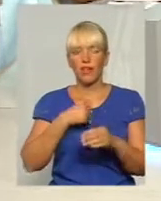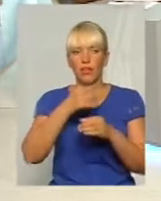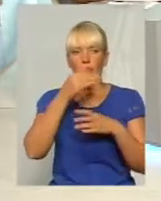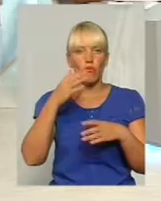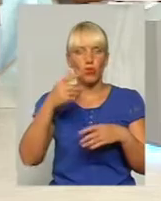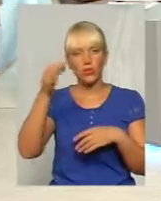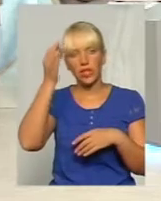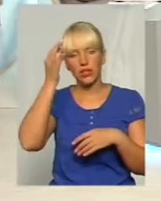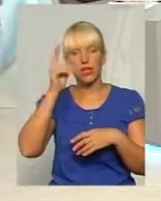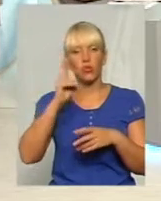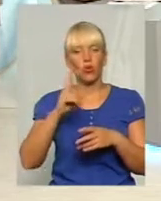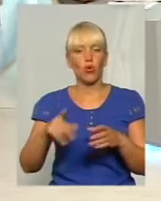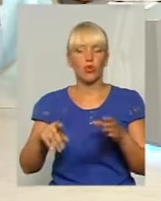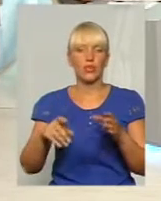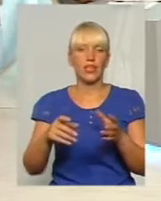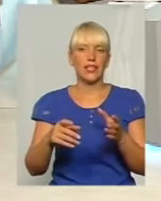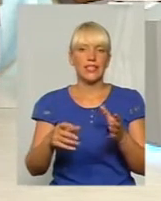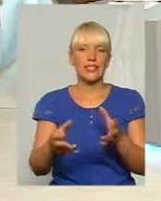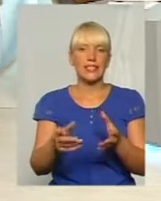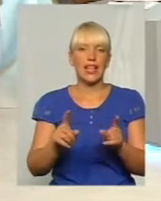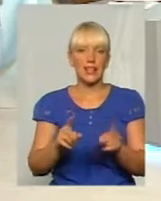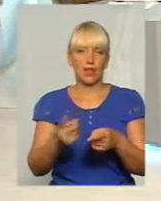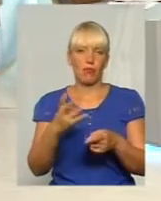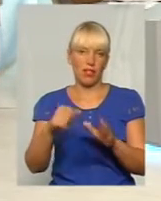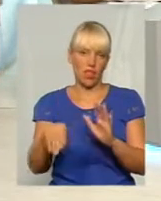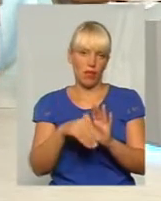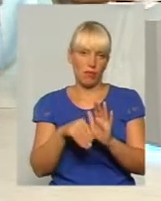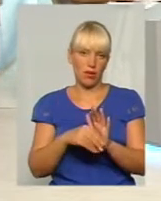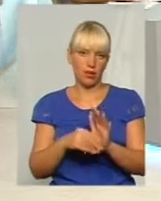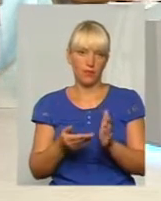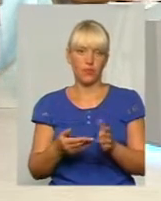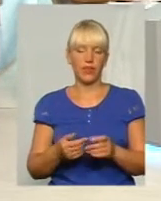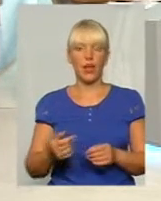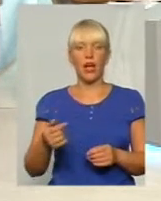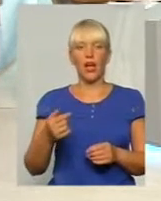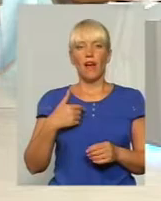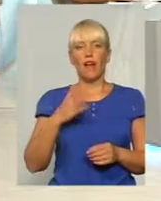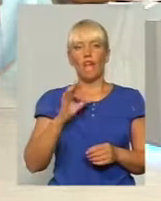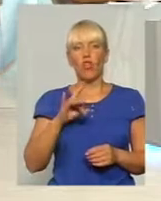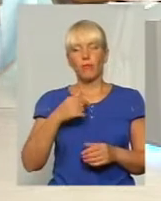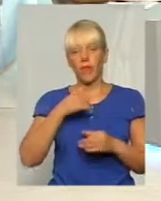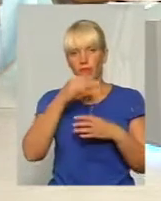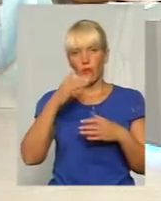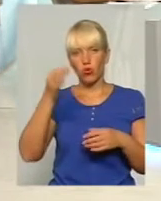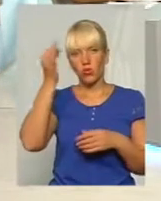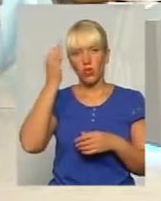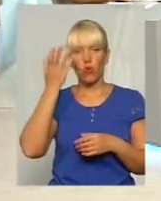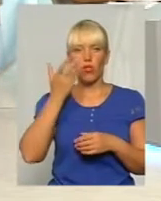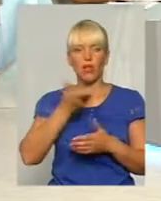затримували за хабар, там, чи якогось реактора, чи навіть викладача. Володимир, а я не можу згадати, коли останній раз ми